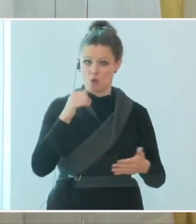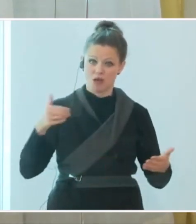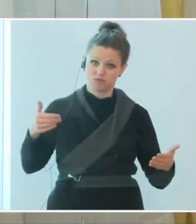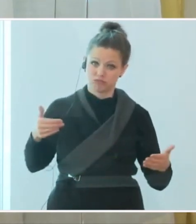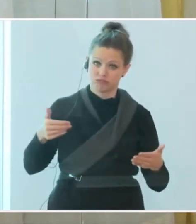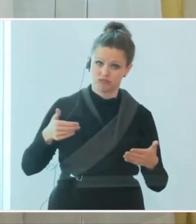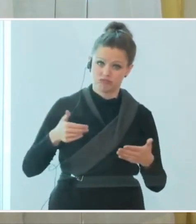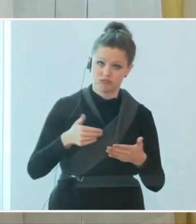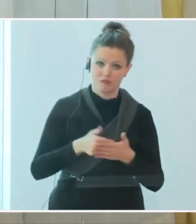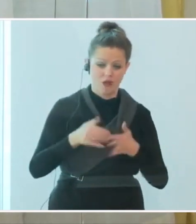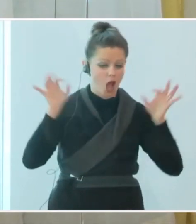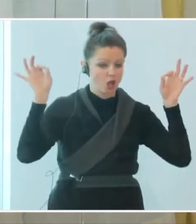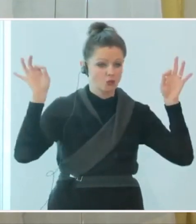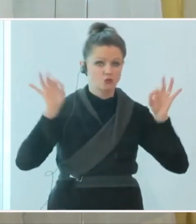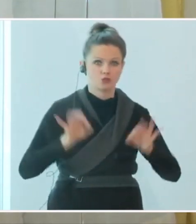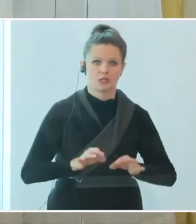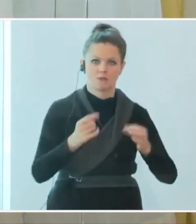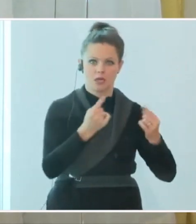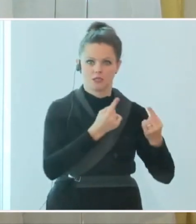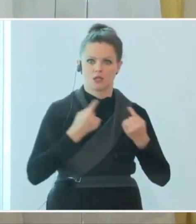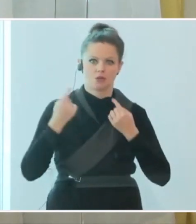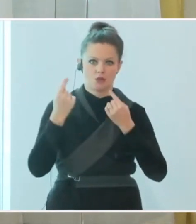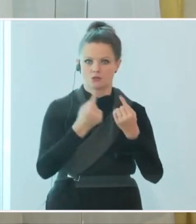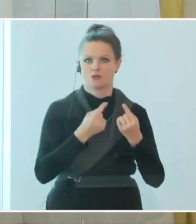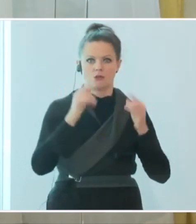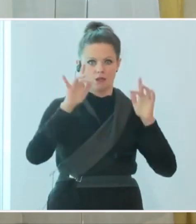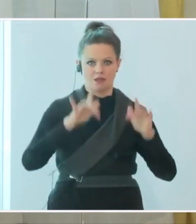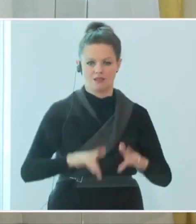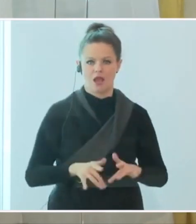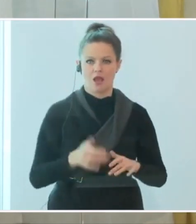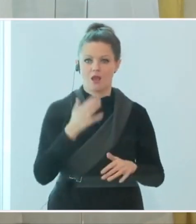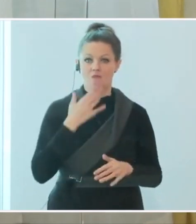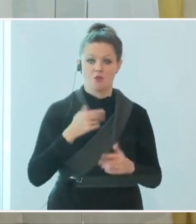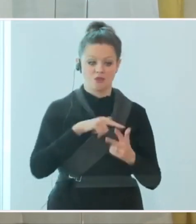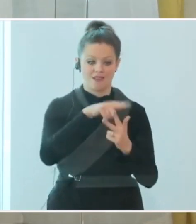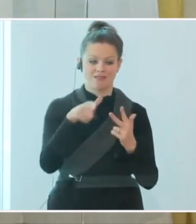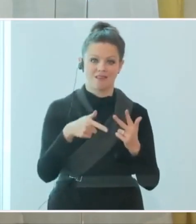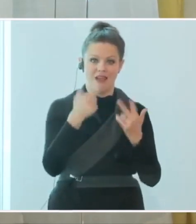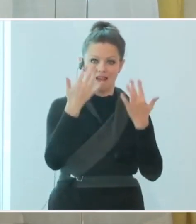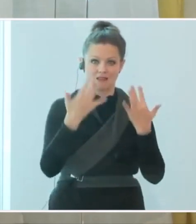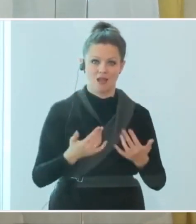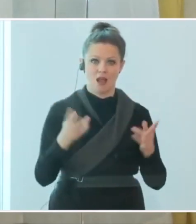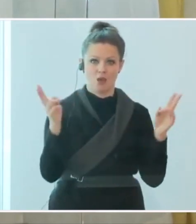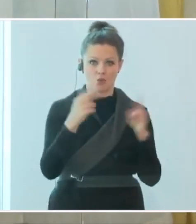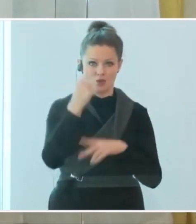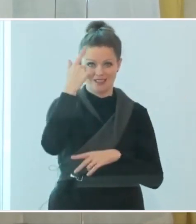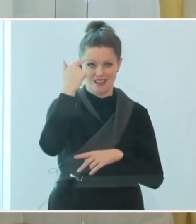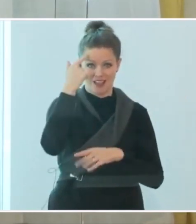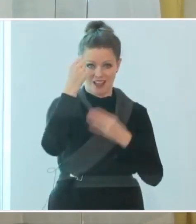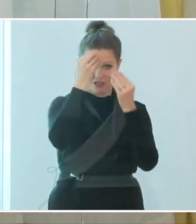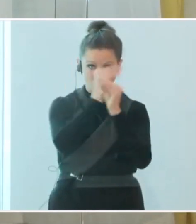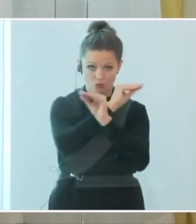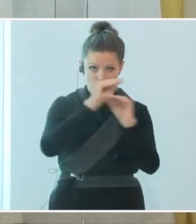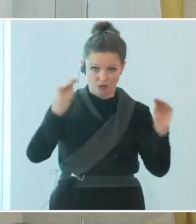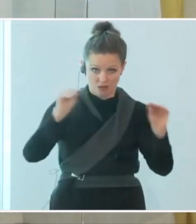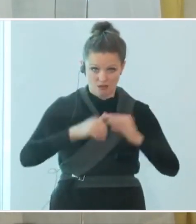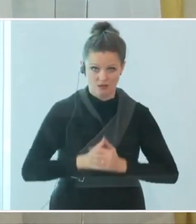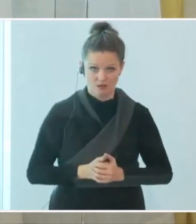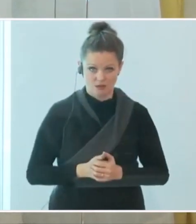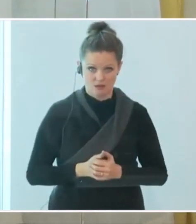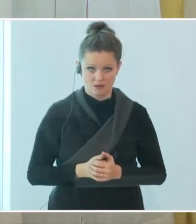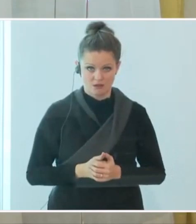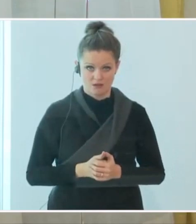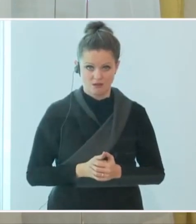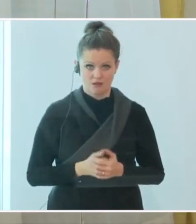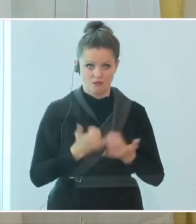wirklich dramatische Situation entstanden. Ich möchte es Ihnen mit drei Zahlen kurz in Erinnerung rufen, weil wir gehen von